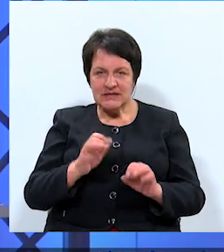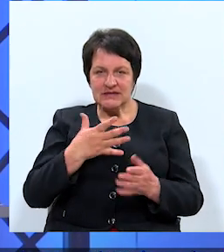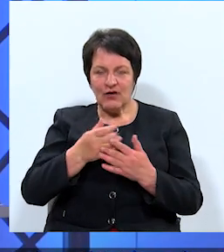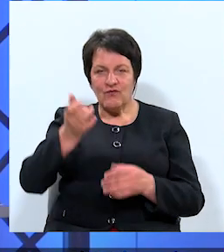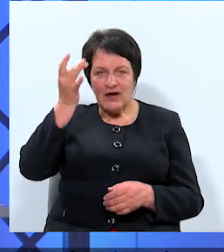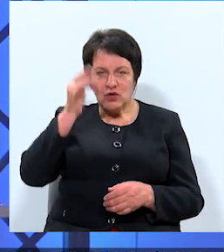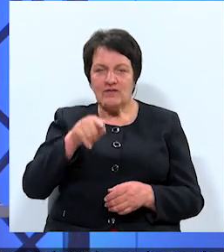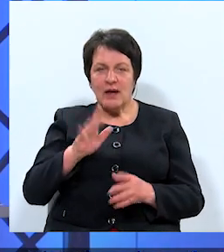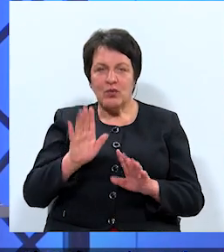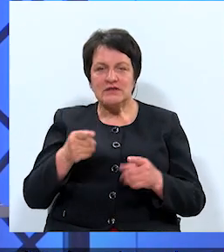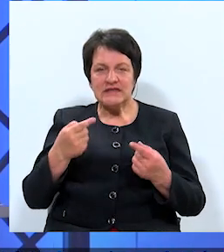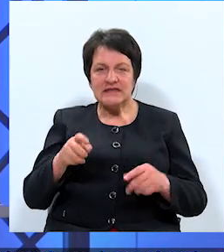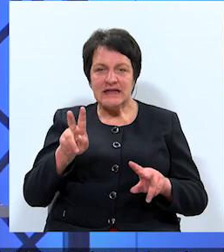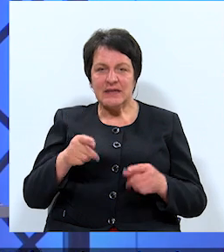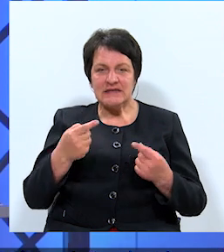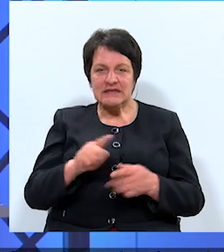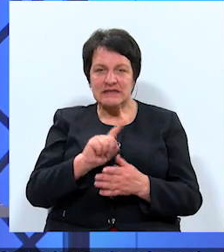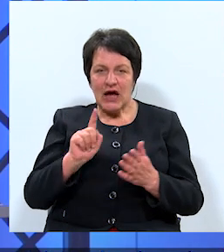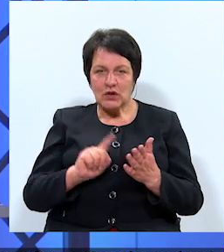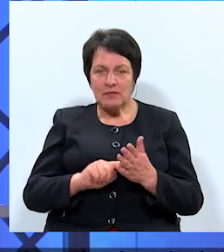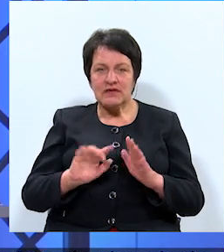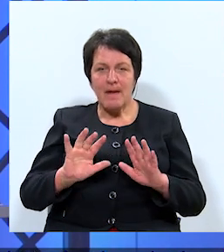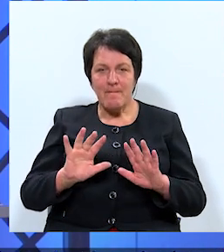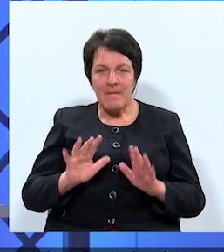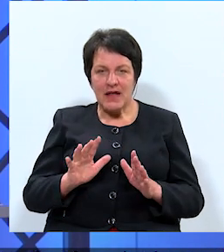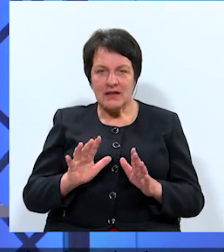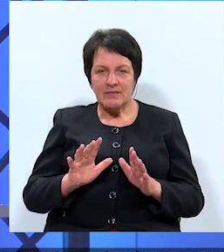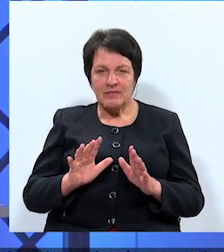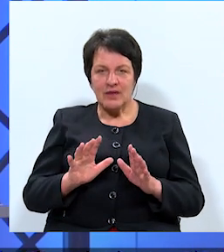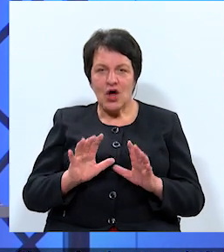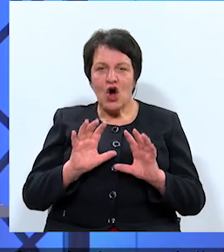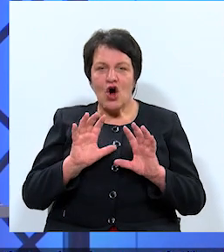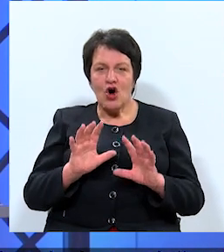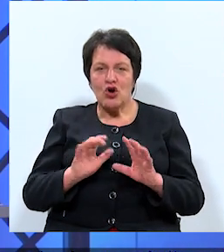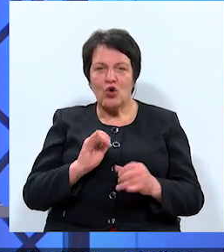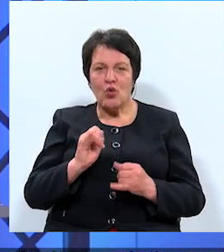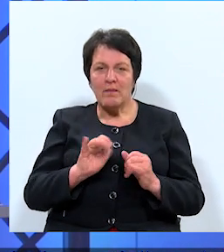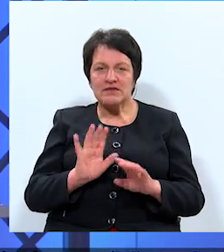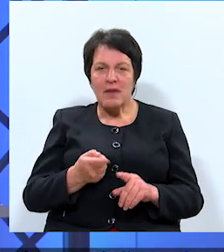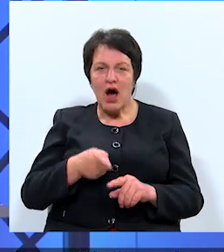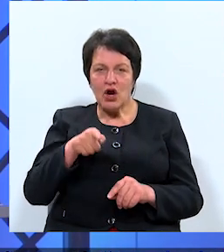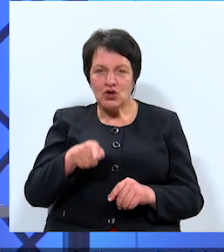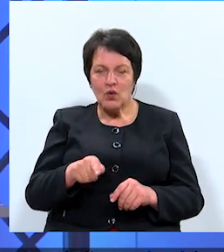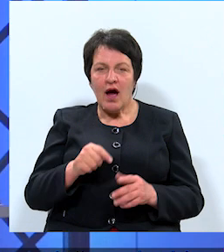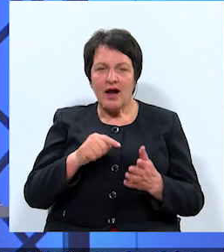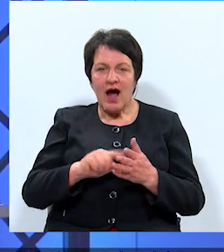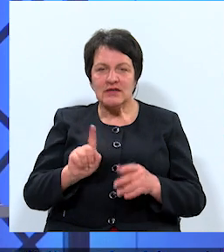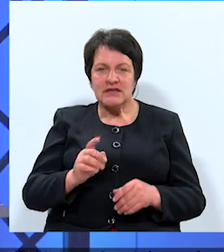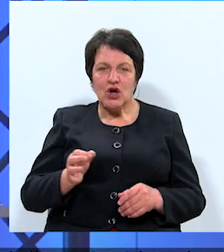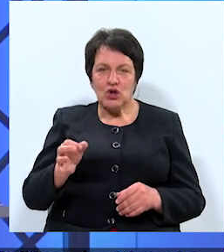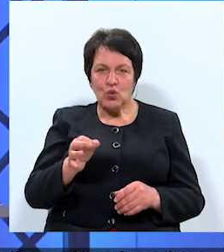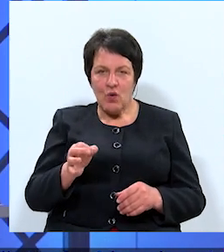cits temats, cits jautājums, bet rūpes par to, kāds ir novada